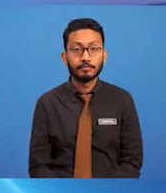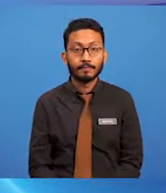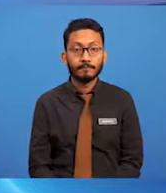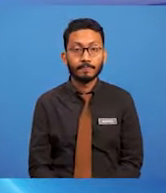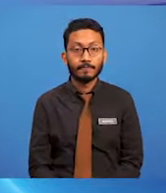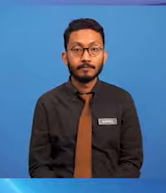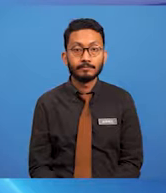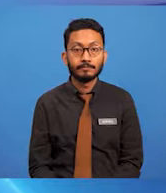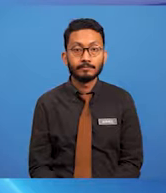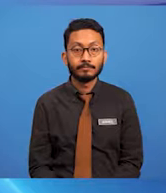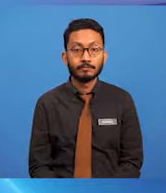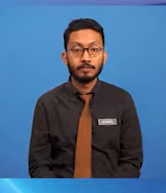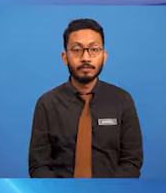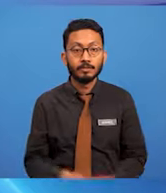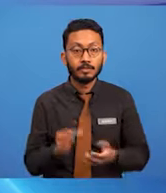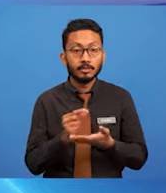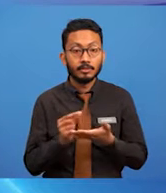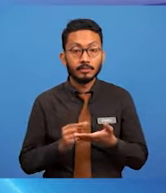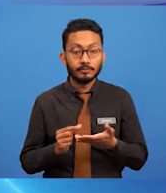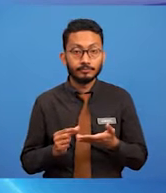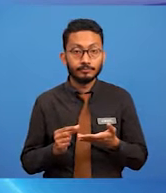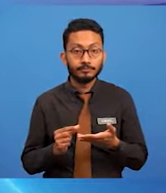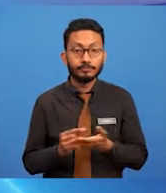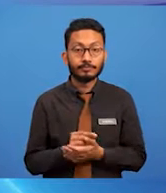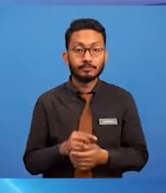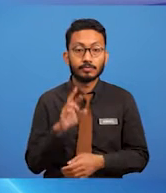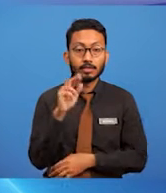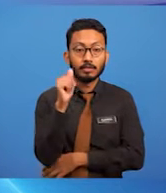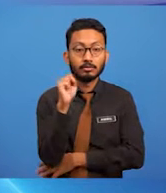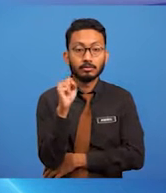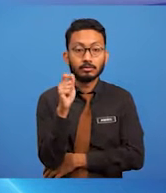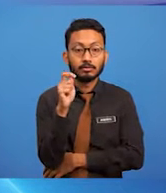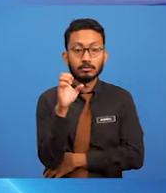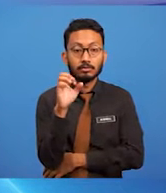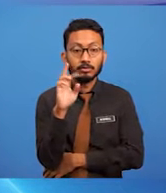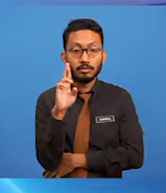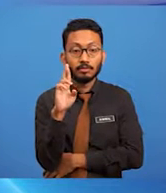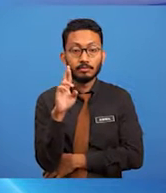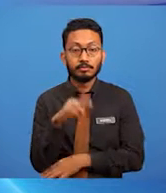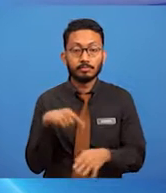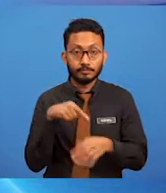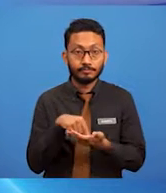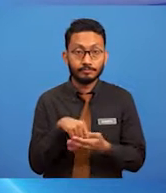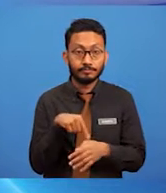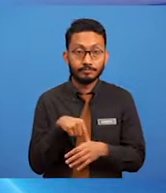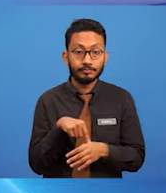Grafik raster ini ia bergantung kepada resolution